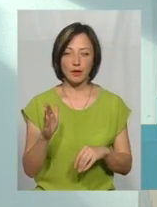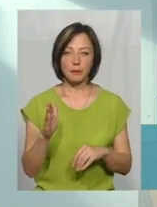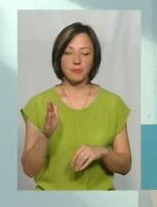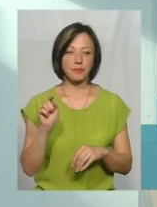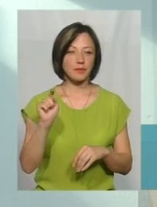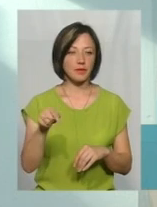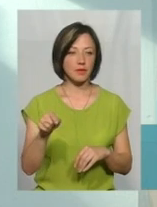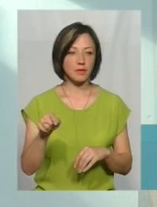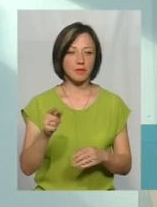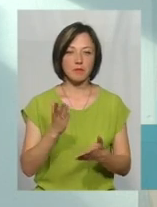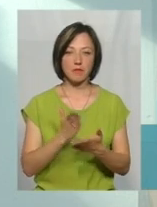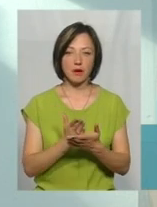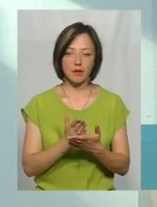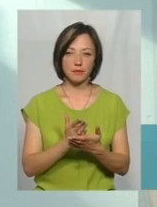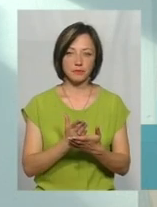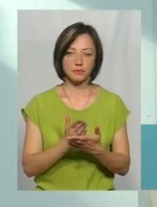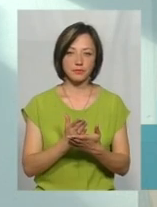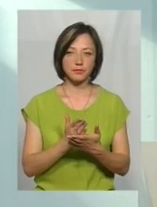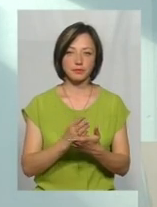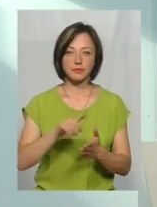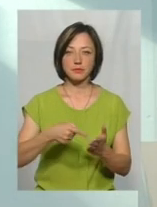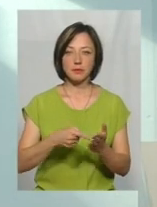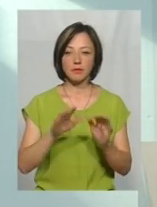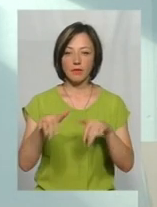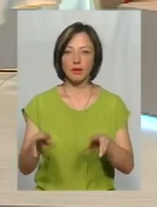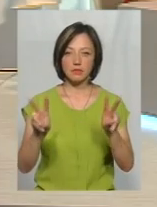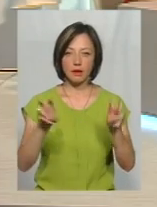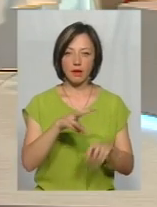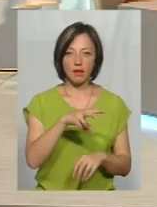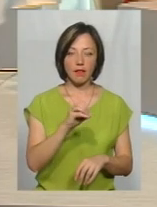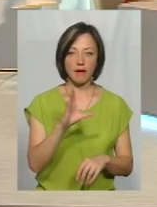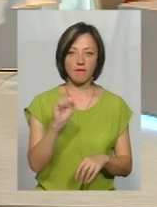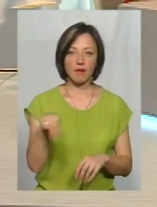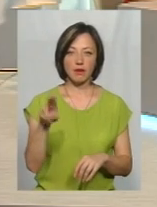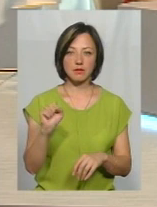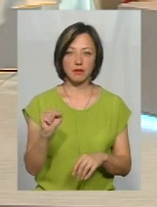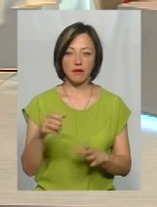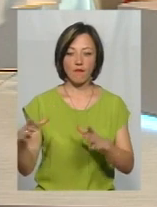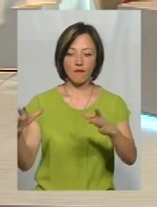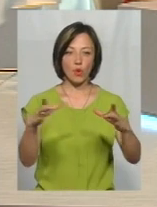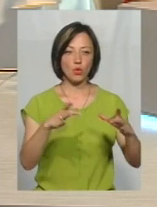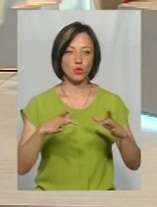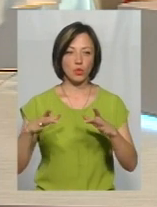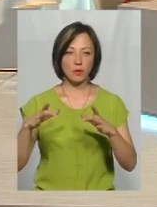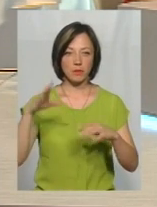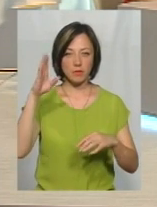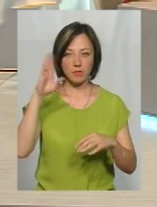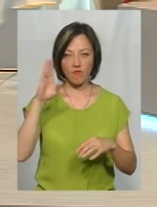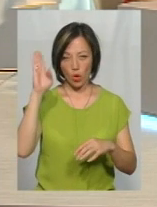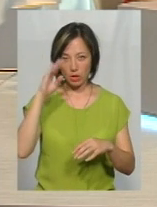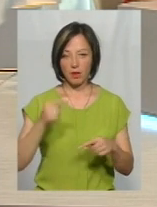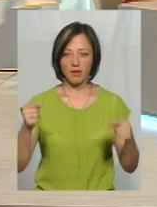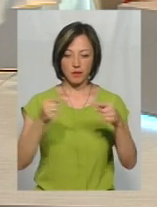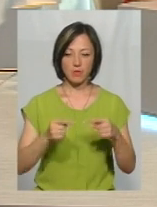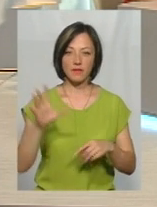ми маємо також міський пляж Левада, це відкрита водойма. Вода також відповідає всім